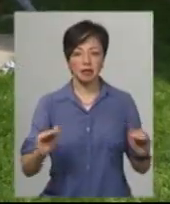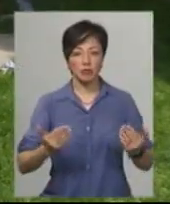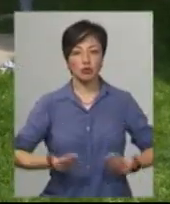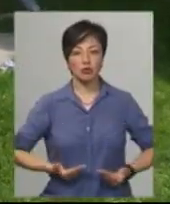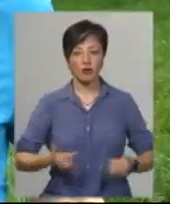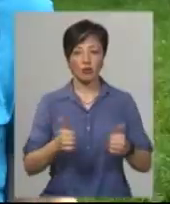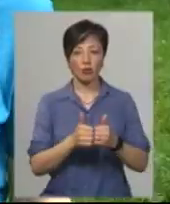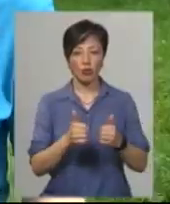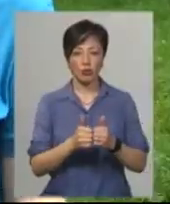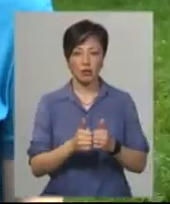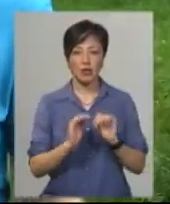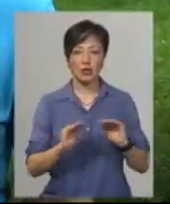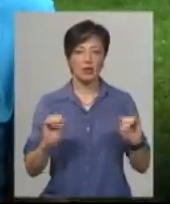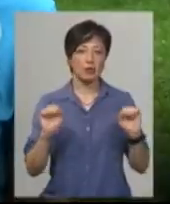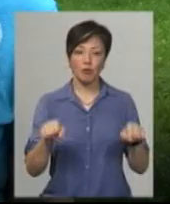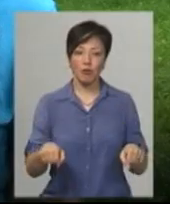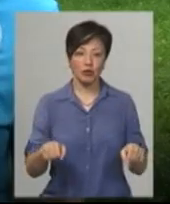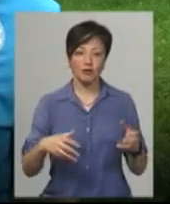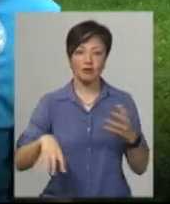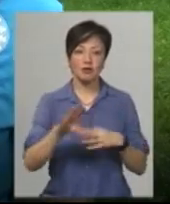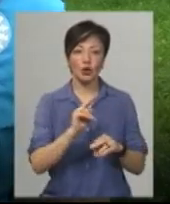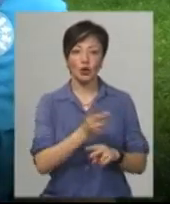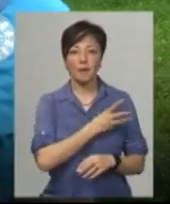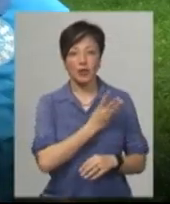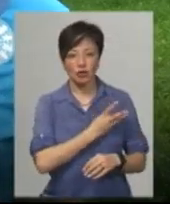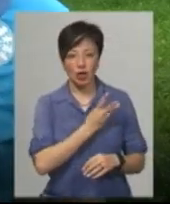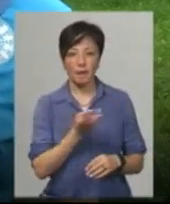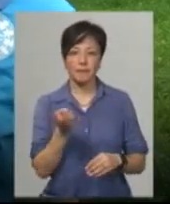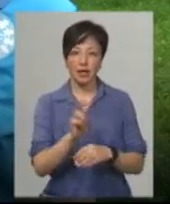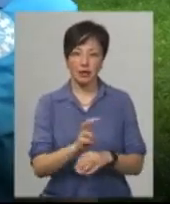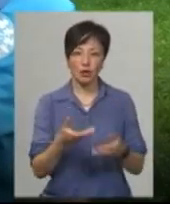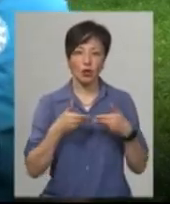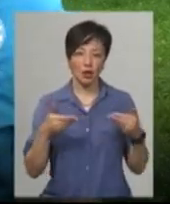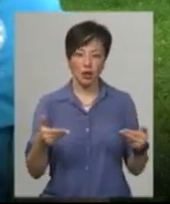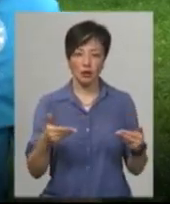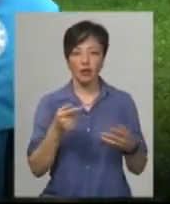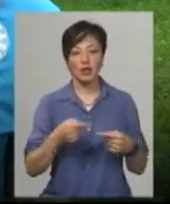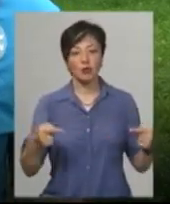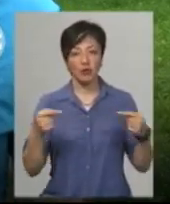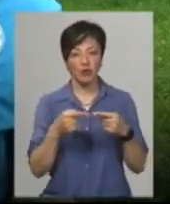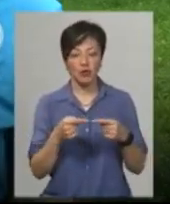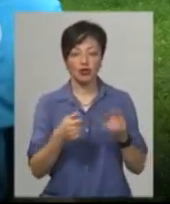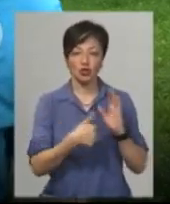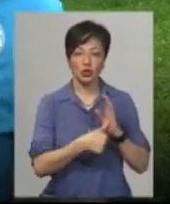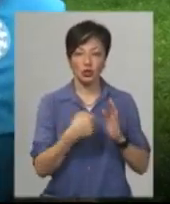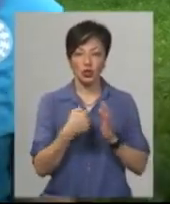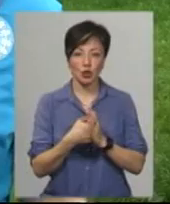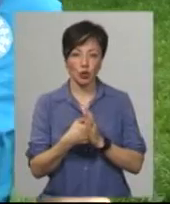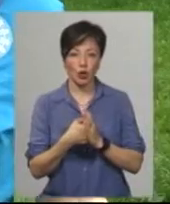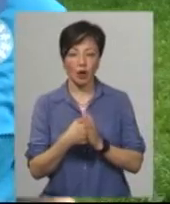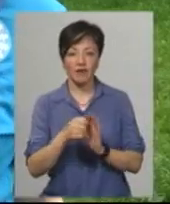проживають поруч. Дітки можуть всі, хто бажає прийти до нас. Відповідно, з 6 до